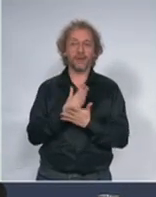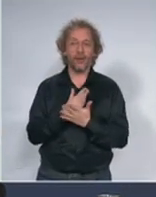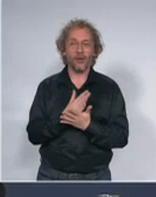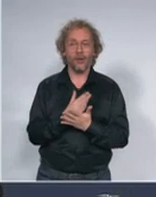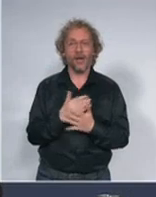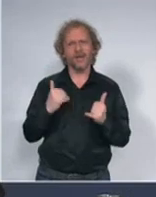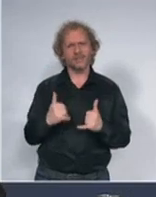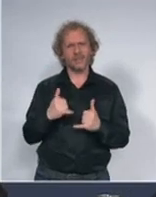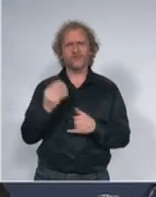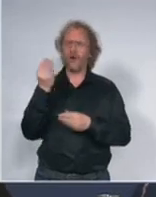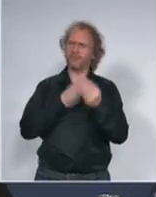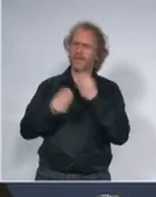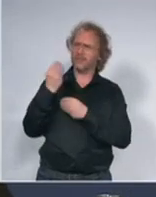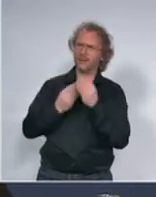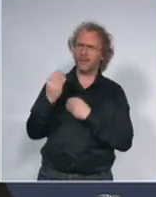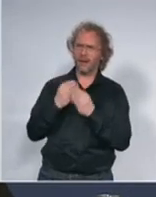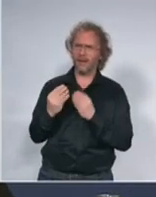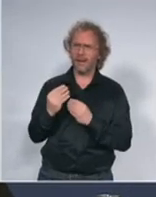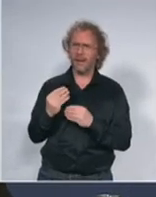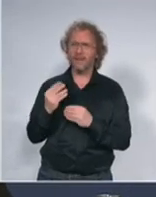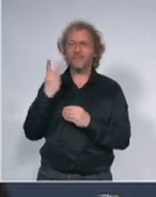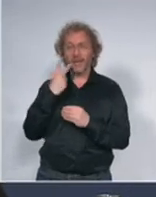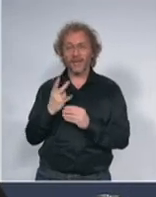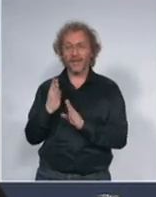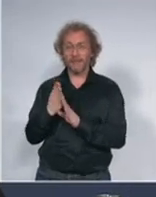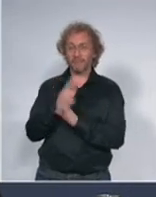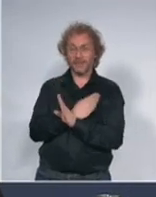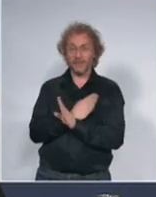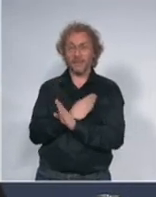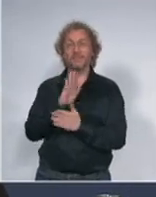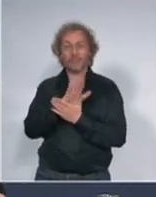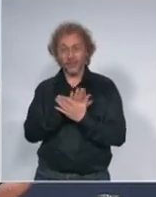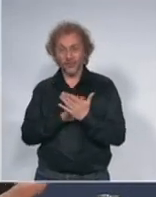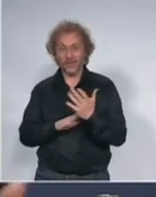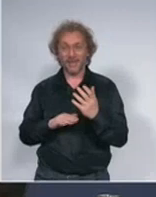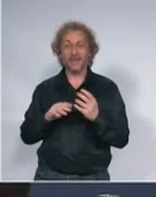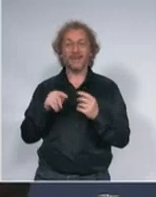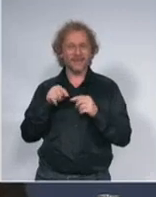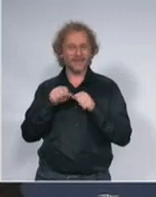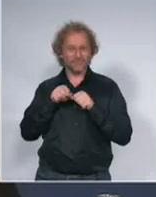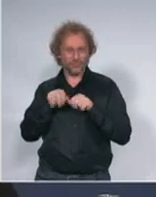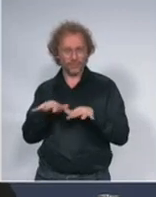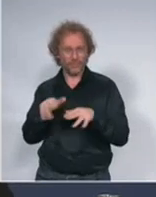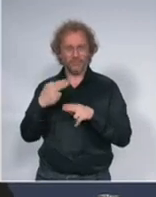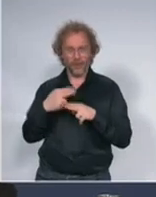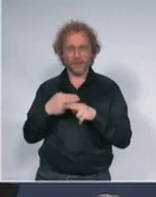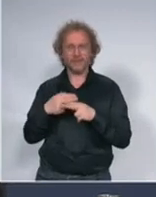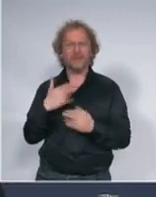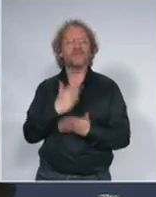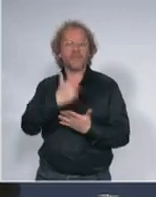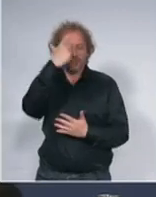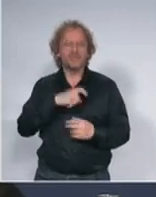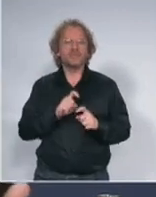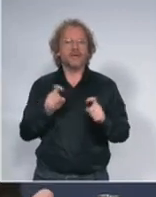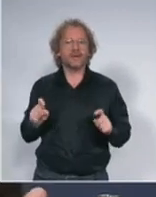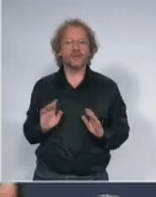početka bolesti i ta osoba je zarazna e otuda ovaj naš apel što primjeri kad stalno govori i